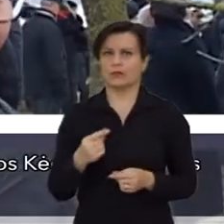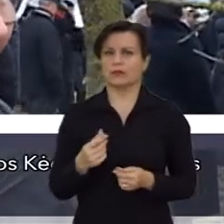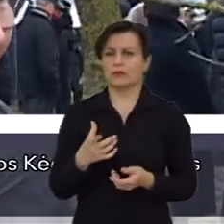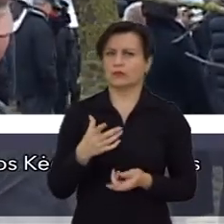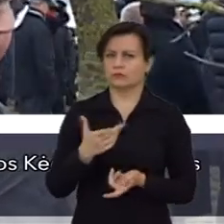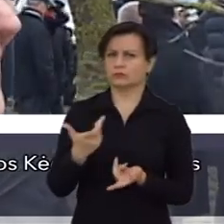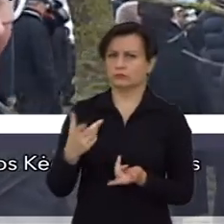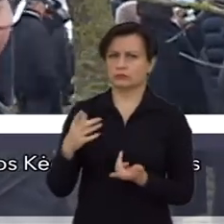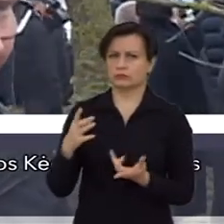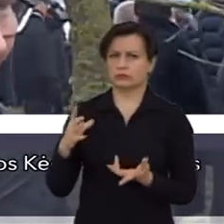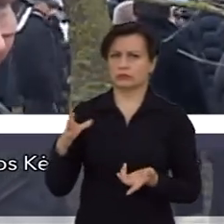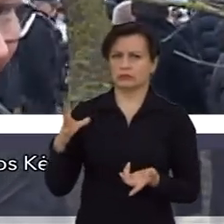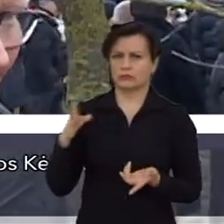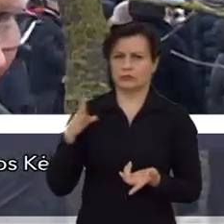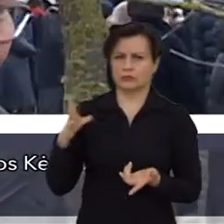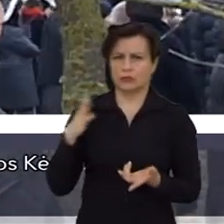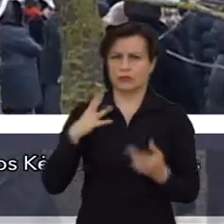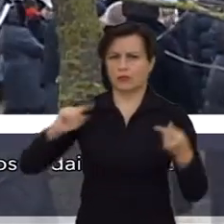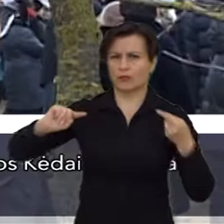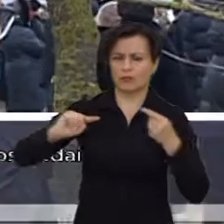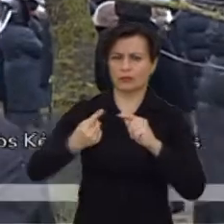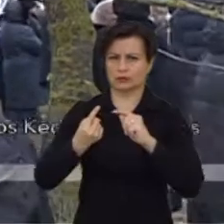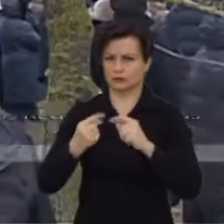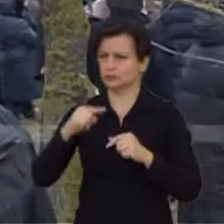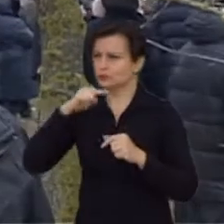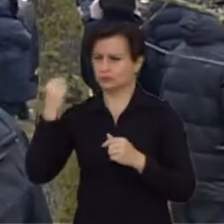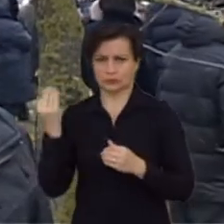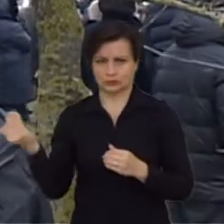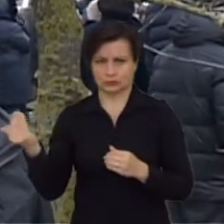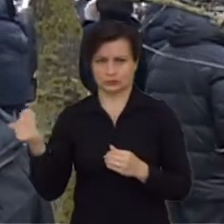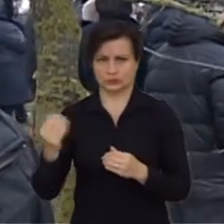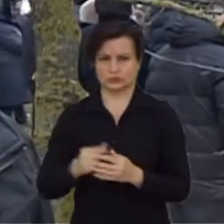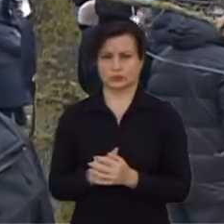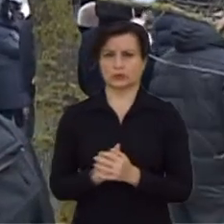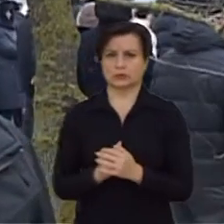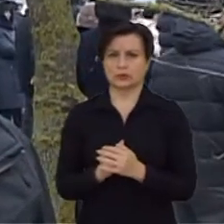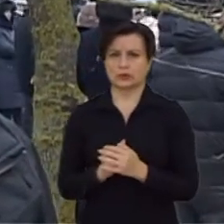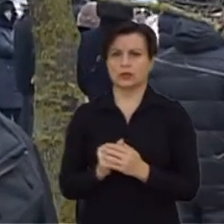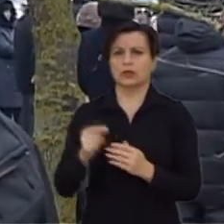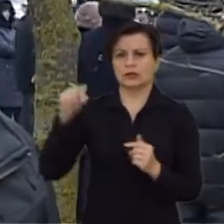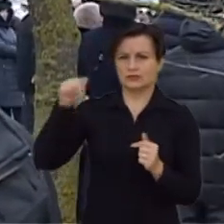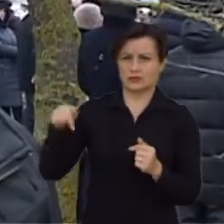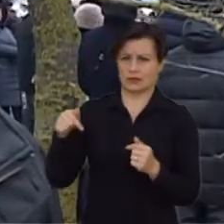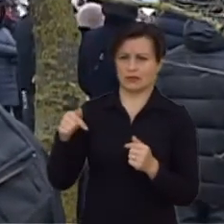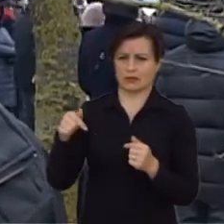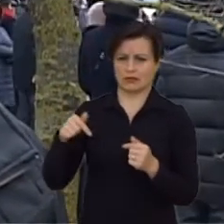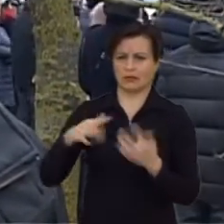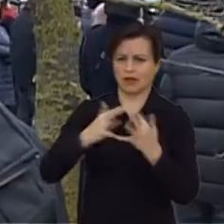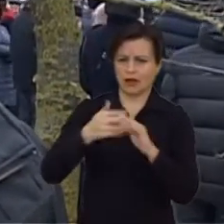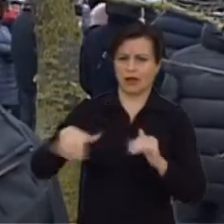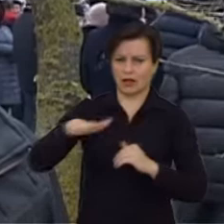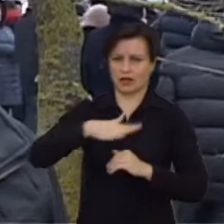dėjasnių pasipriešinimų okupantams. Čia tiesiog kaimo patys